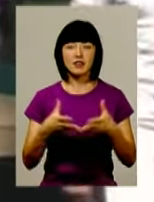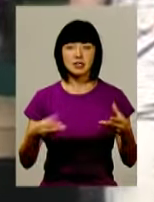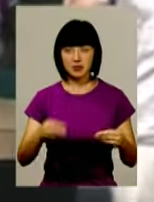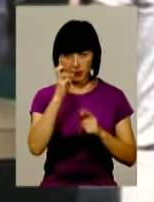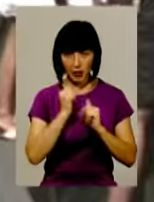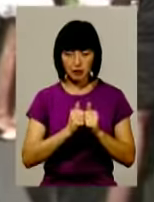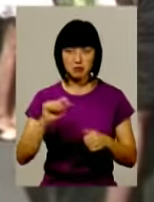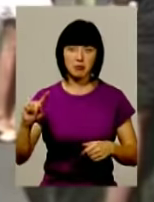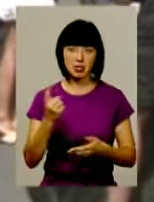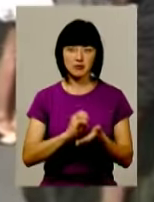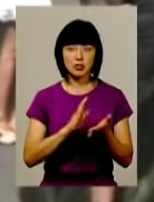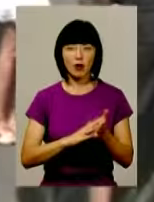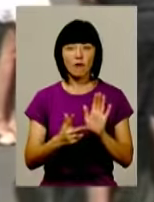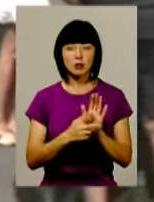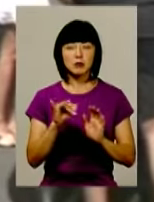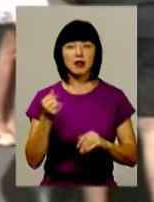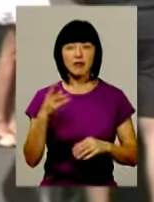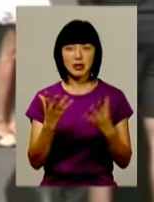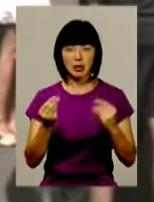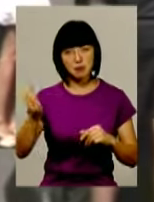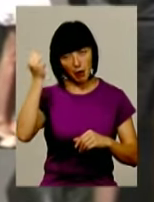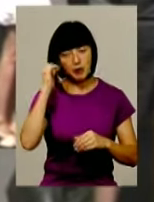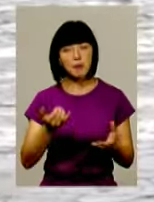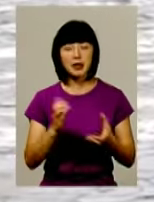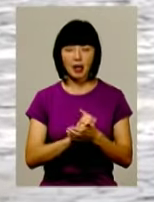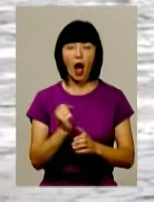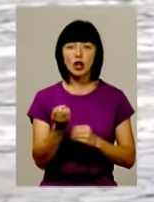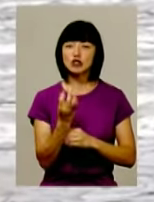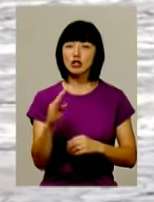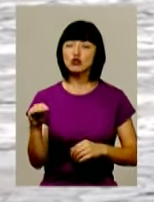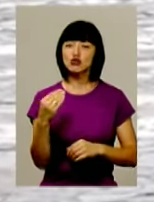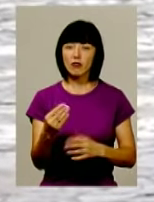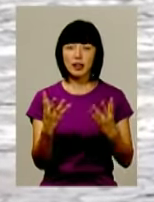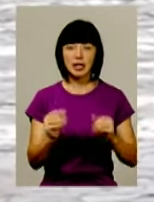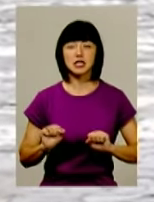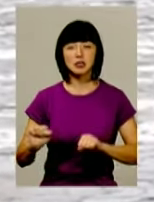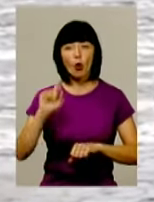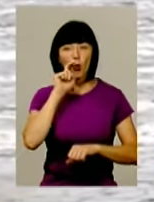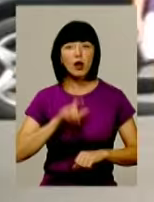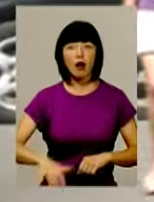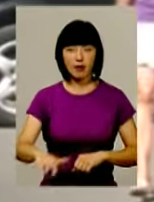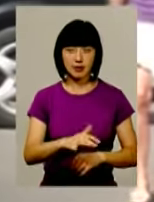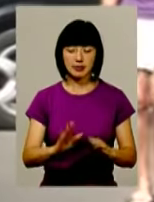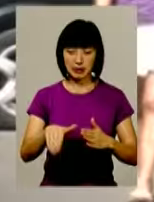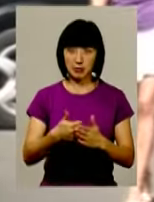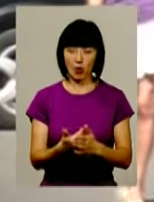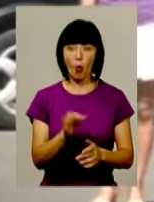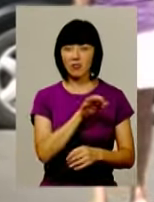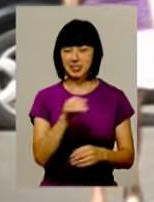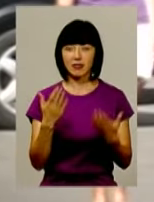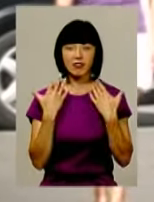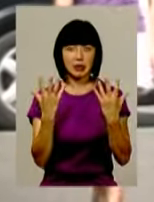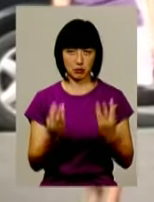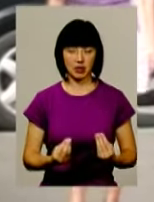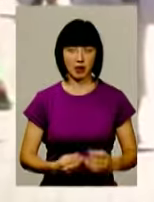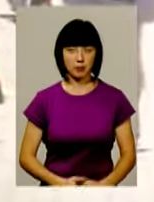країні вперше відзначалося 8 травня – День пам'яті та примирення. А 14 жовтня – День захисника України. Відтепер стане офіційним вихідним